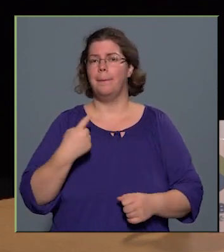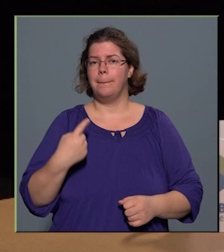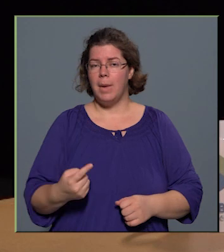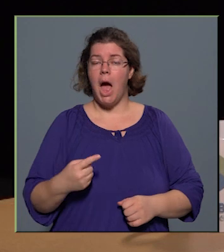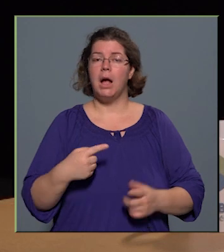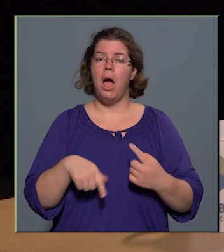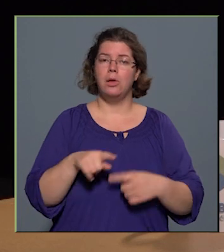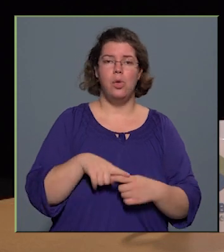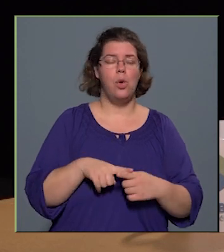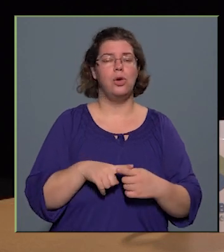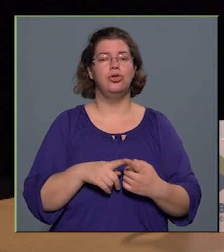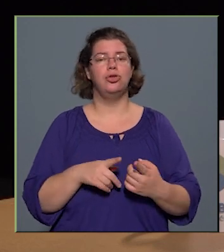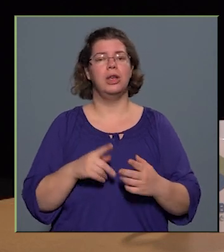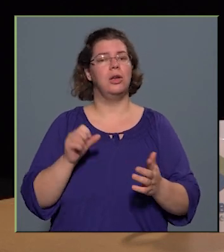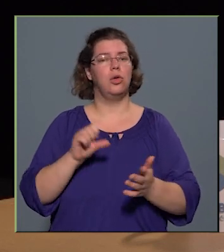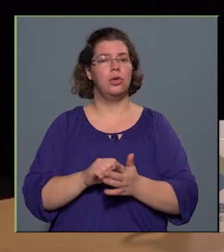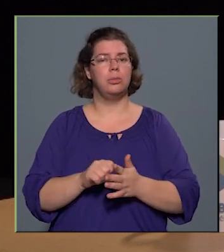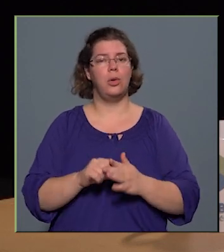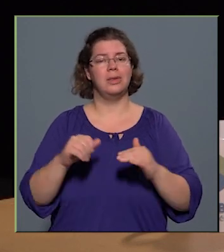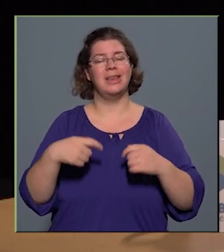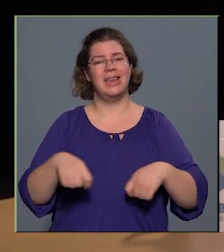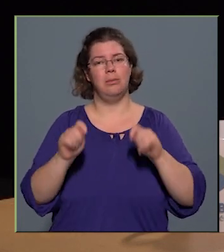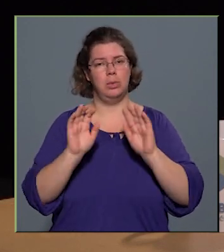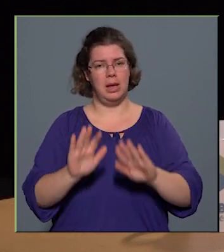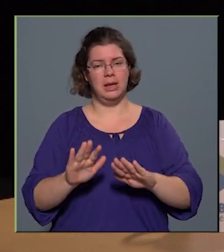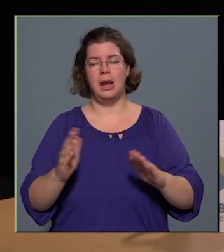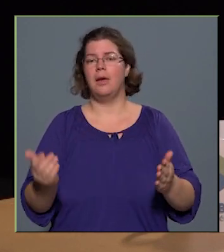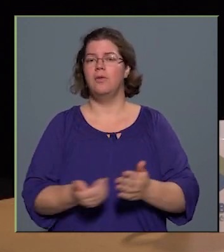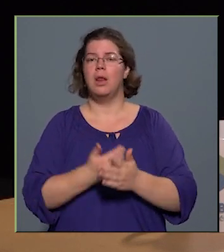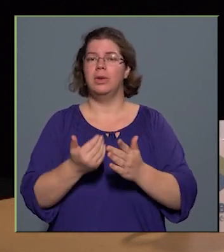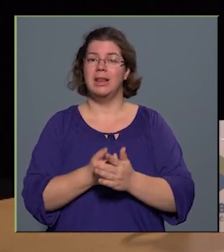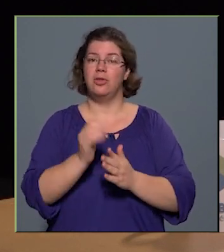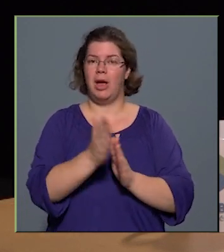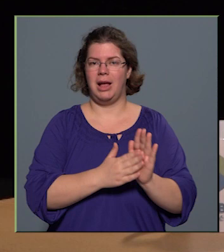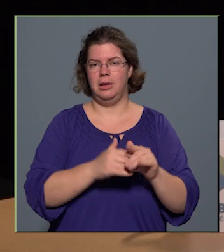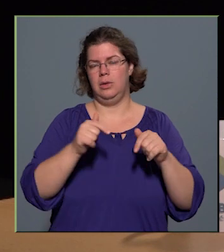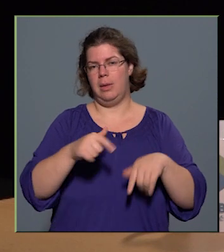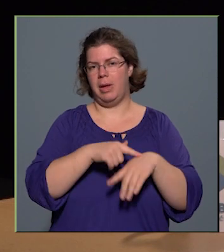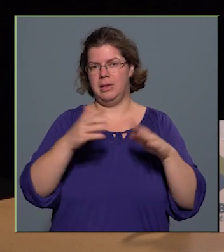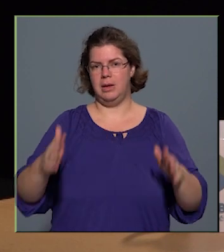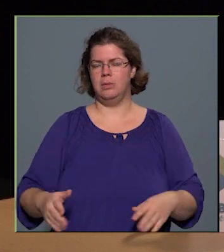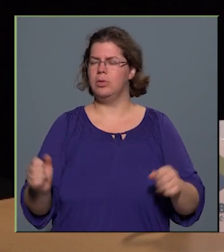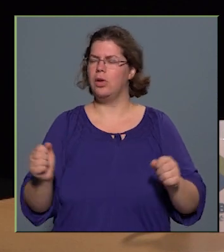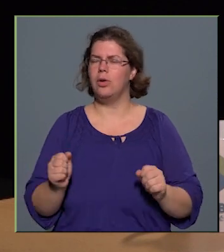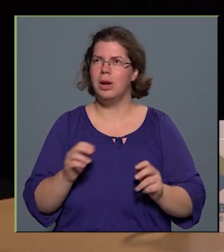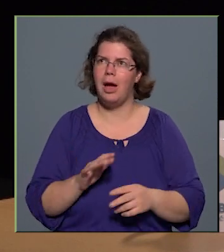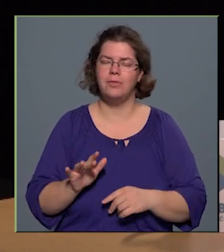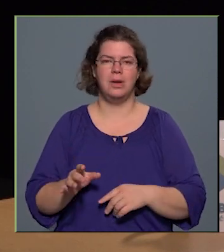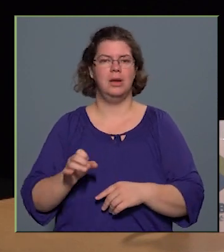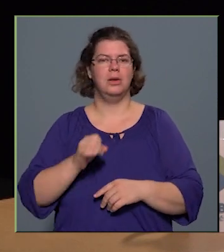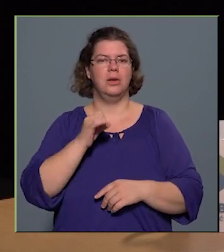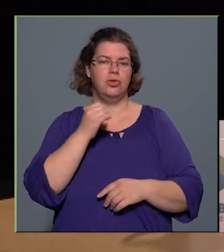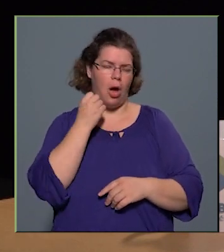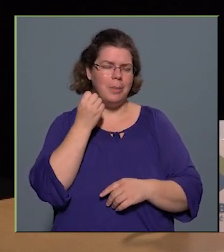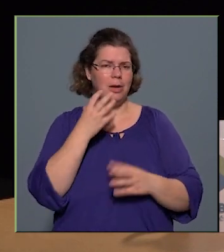kőrösi központi épületének a felújítása elkezdődjön ebben az időszakban. Nagyon ráfér, és amikor a minőségről